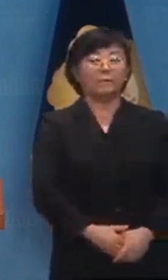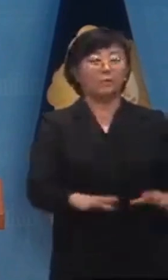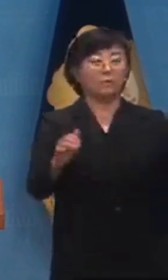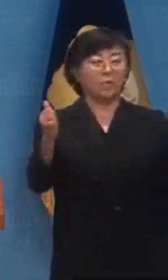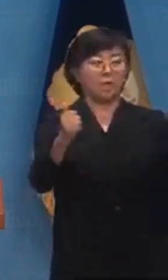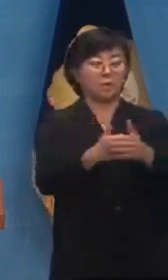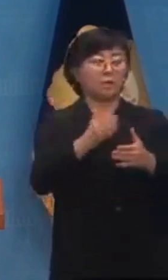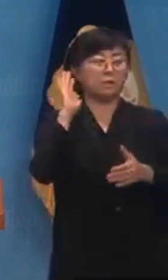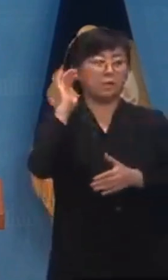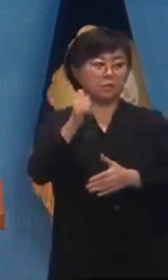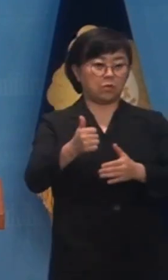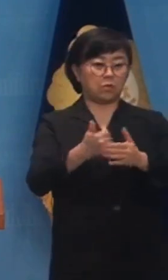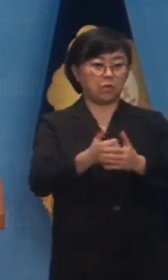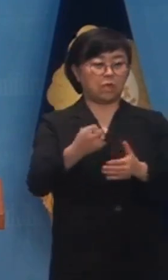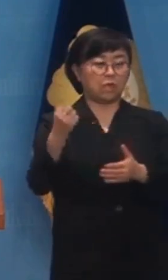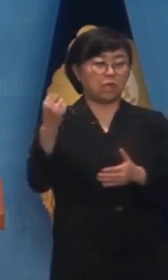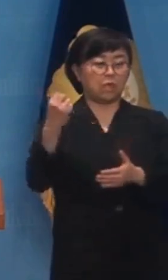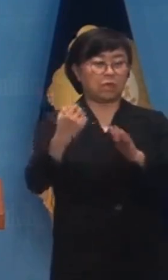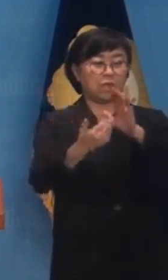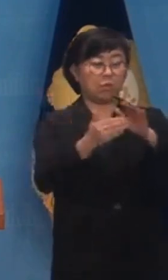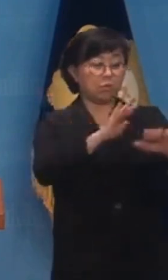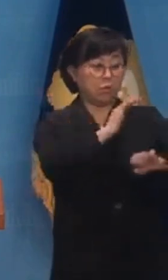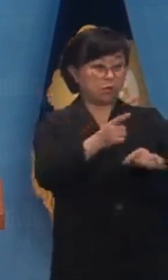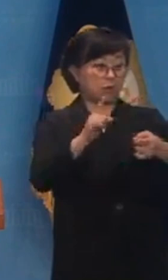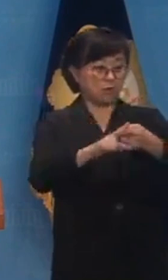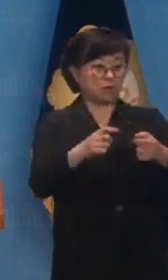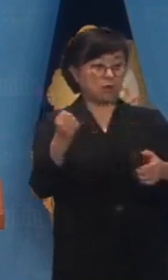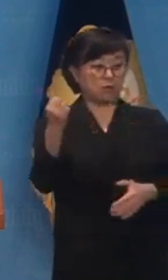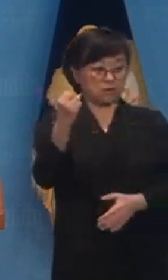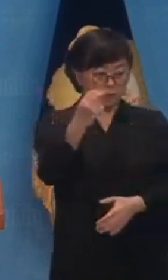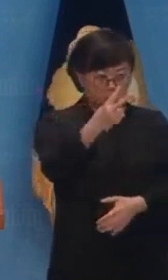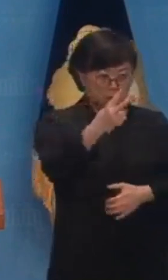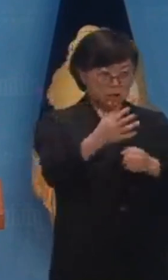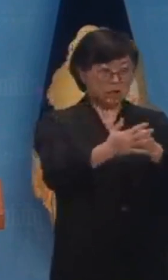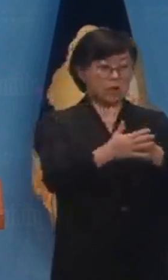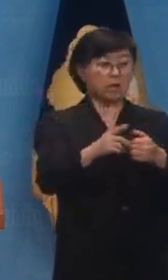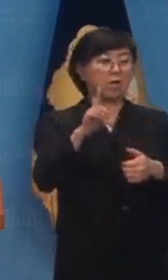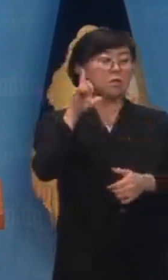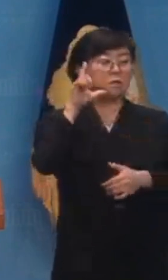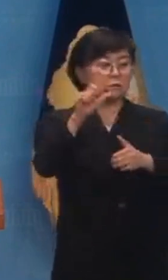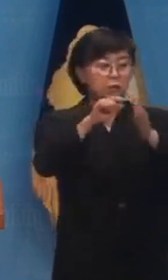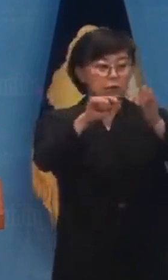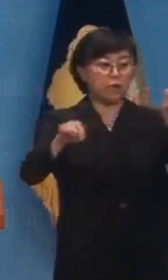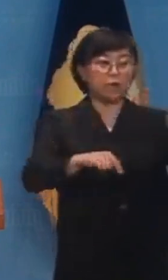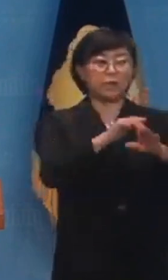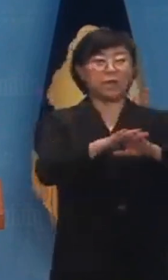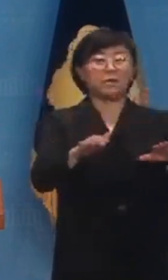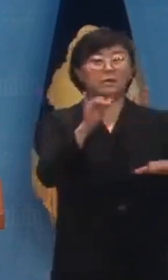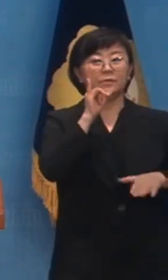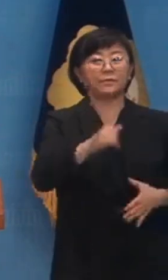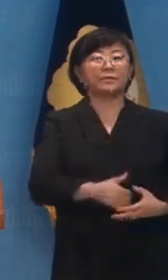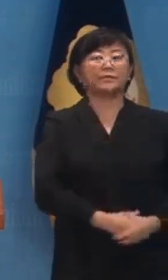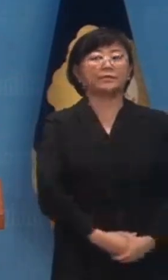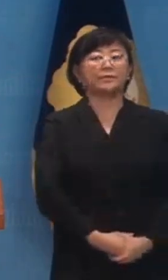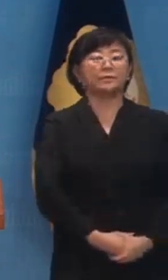국회는 대통령의 제2요구권 행사에 따른 제의 의결을 통상 보름 이내에 처리해 왔습니다.